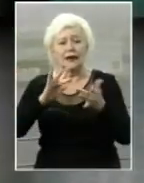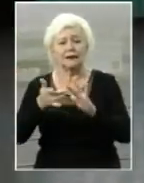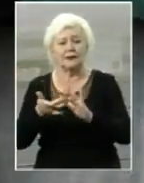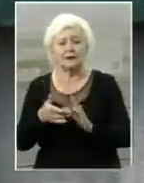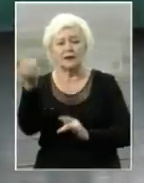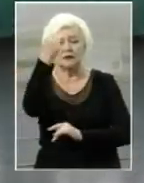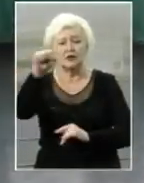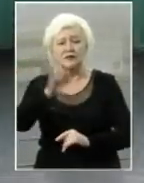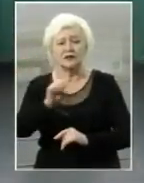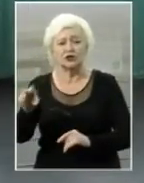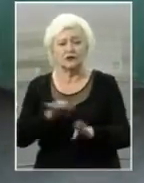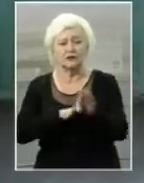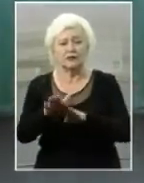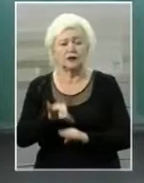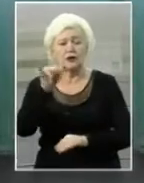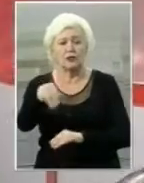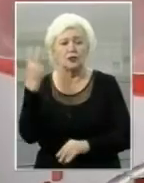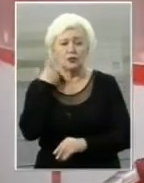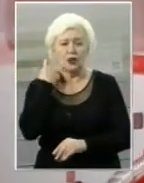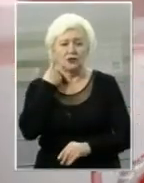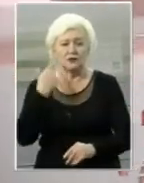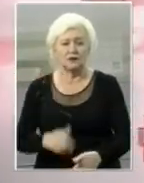Чемпіоншипс», який відбувся у Лондоні.